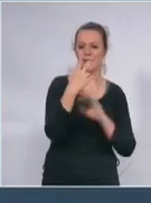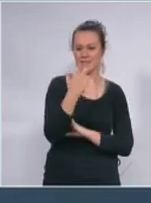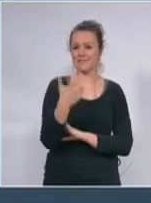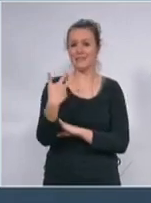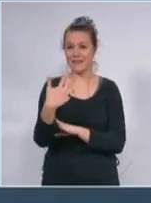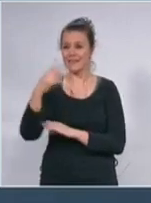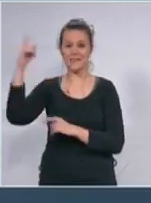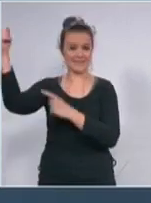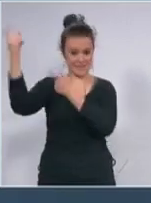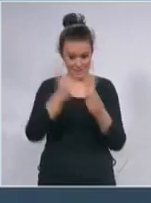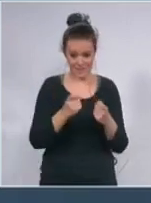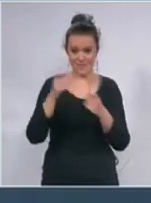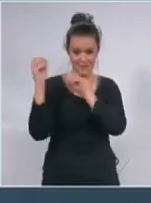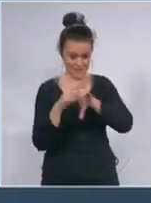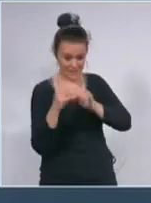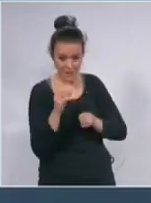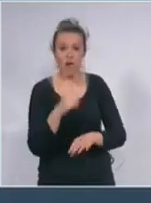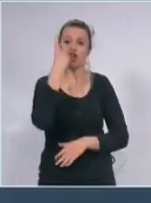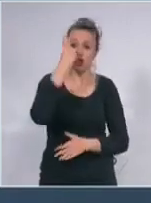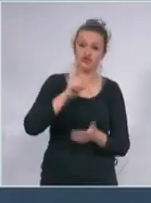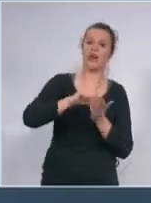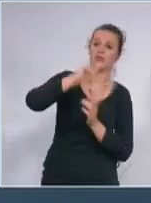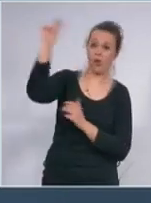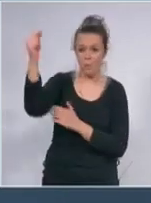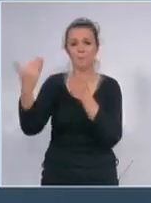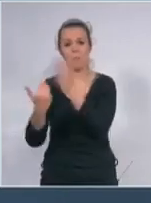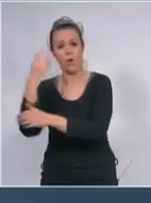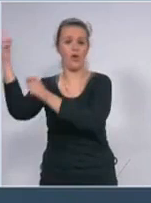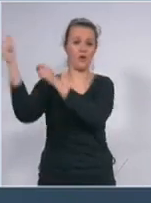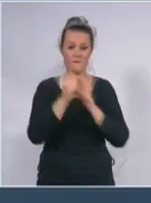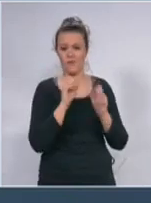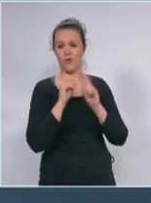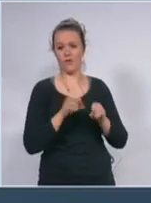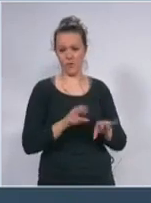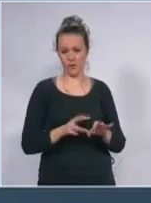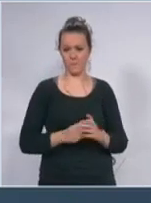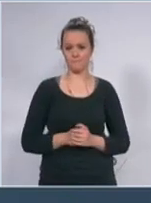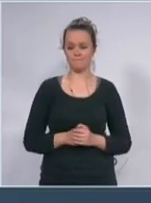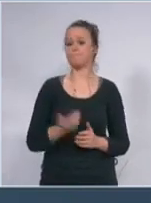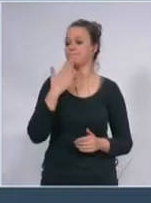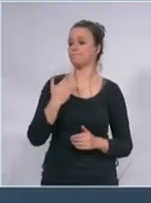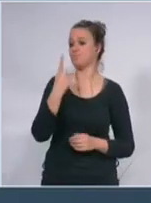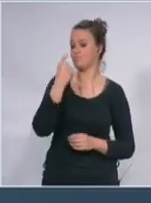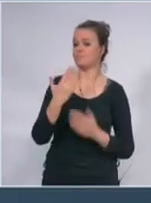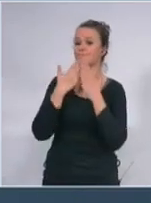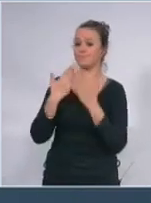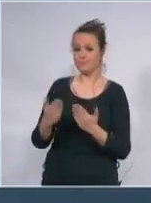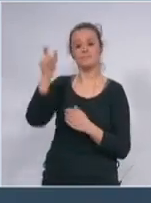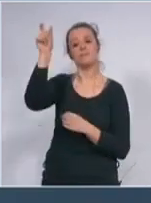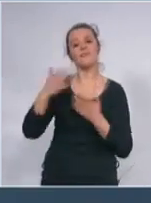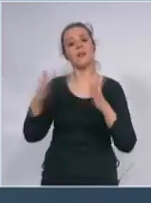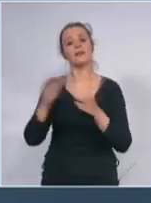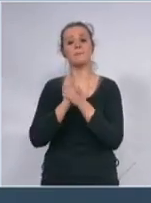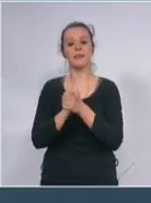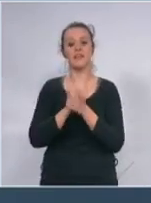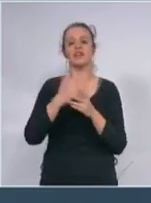još jedan takav tovar donosi da se zahvalim i velikom prijatelju Srbije šeiku Muhamedu